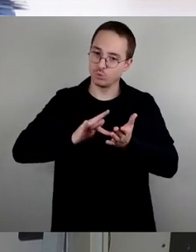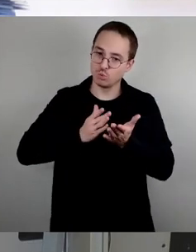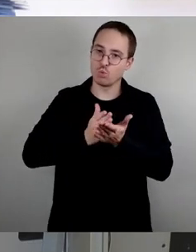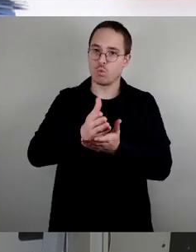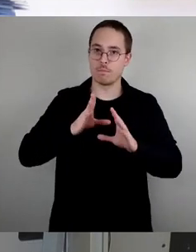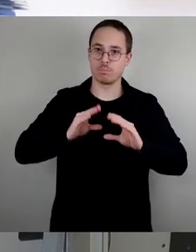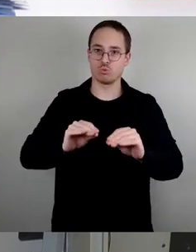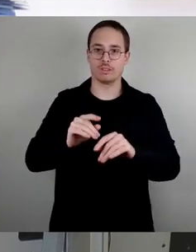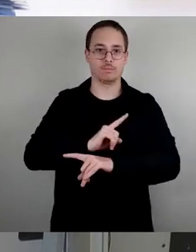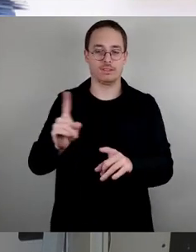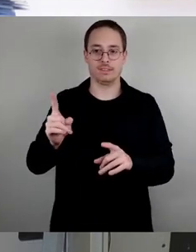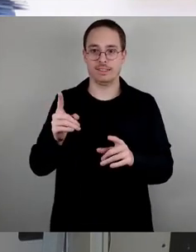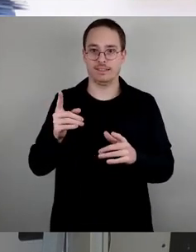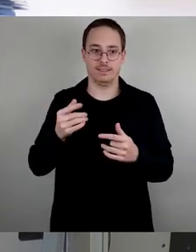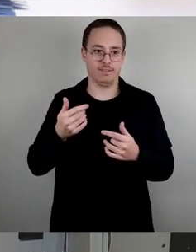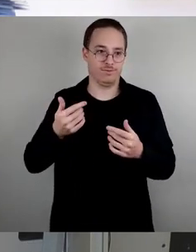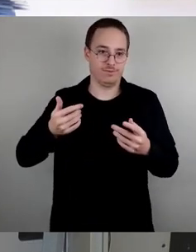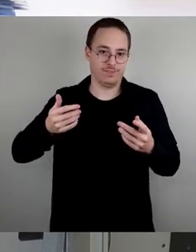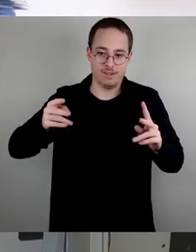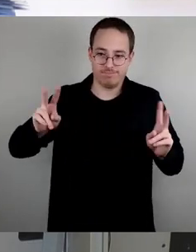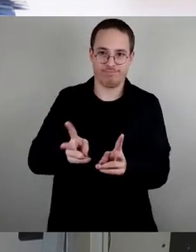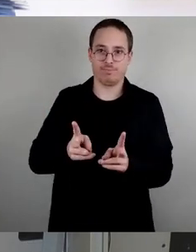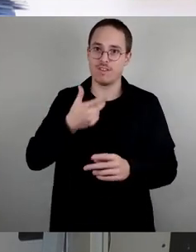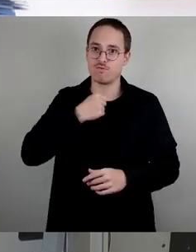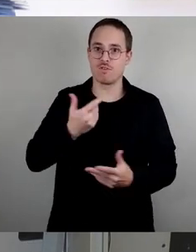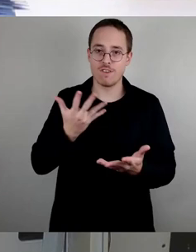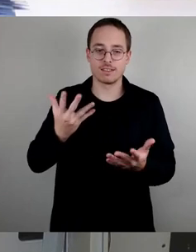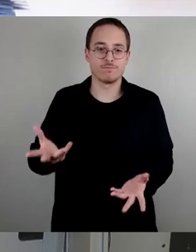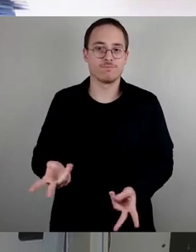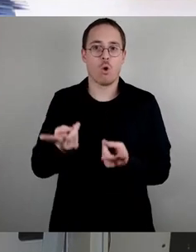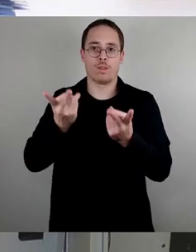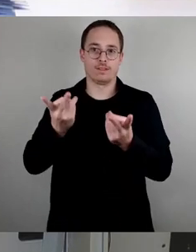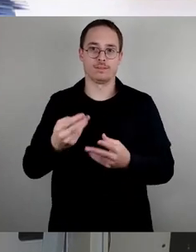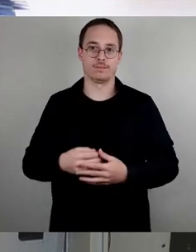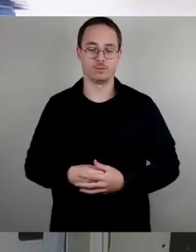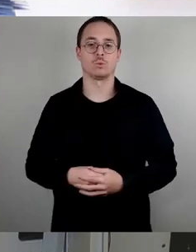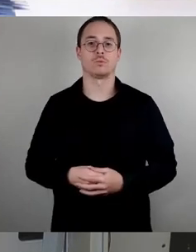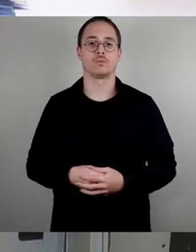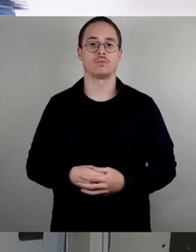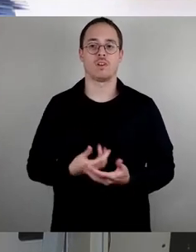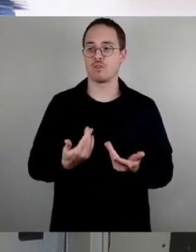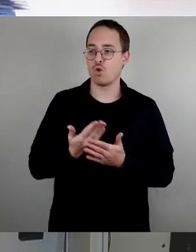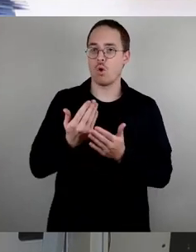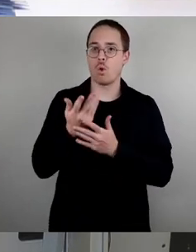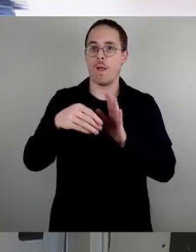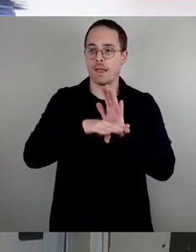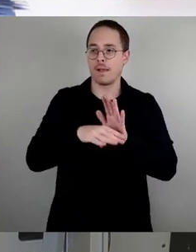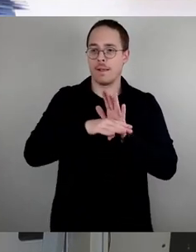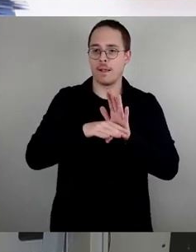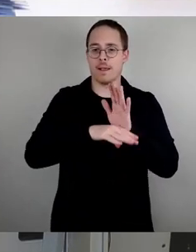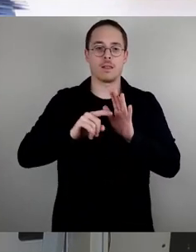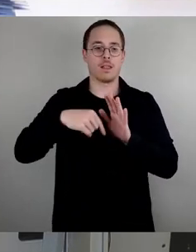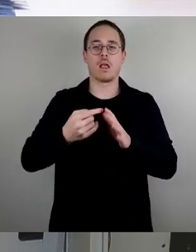anstatt dort mögliche Nutzungen zu verhindern. Immer neue Regelungen und sich dann wundern, dass zu wenig Wohnraum entsteht oder dass es zu wenig Wohnraum gibt,